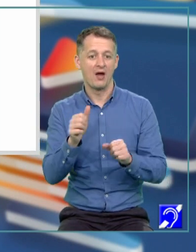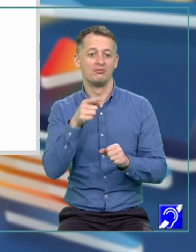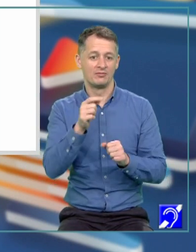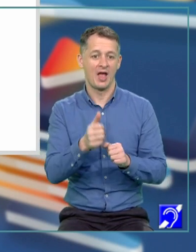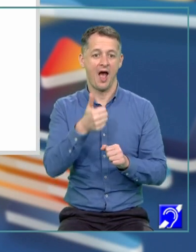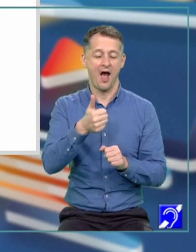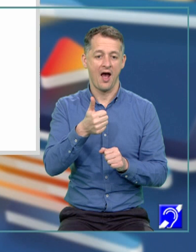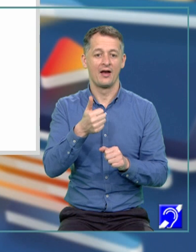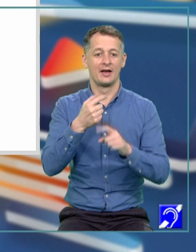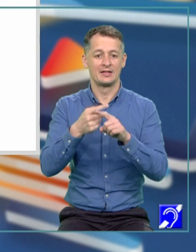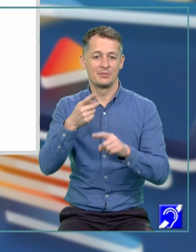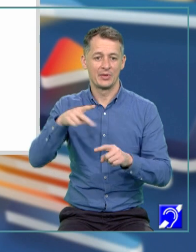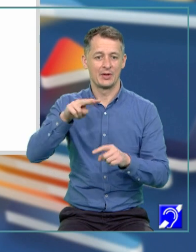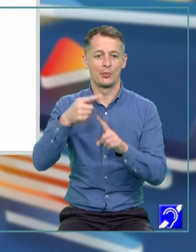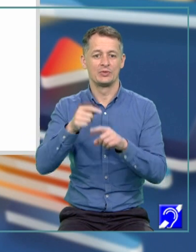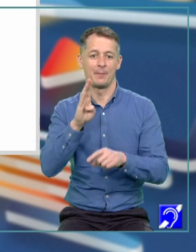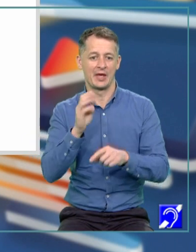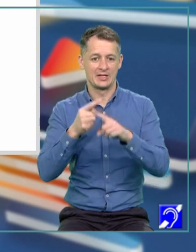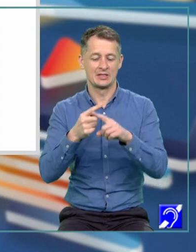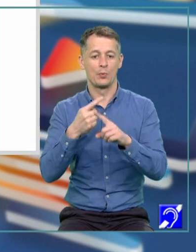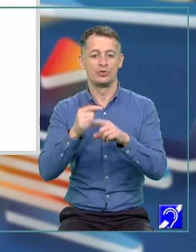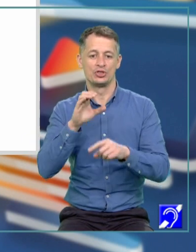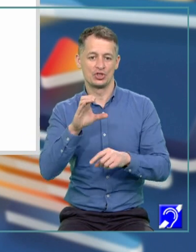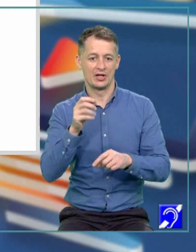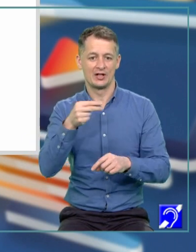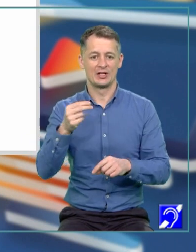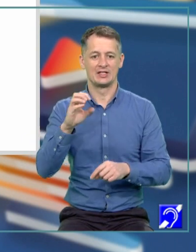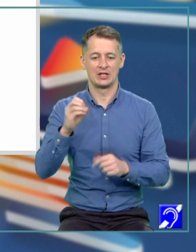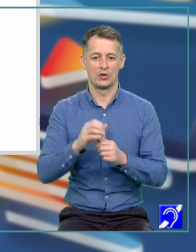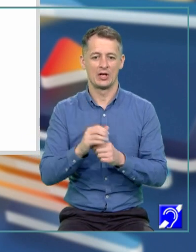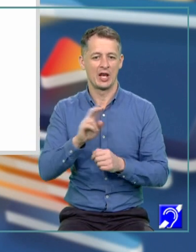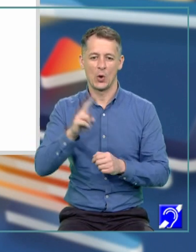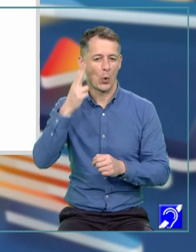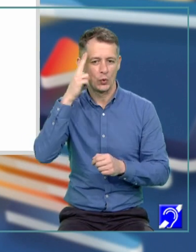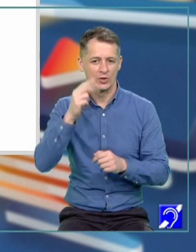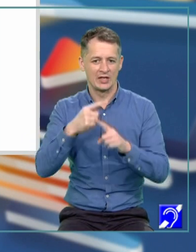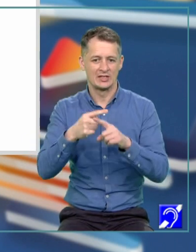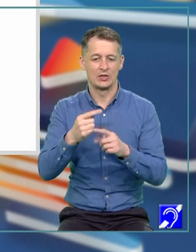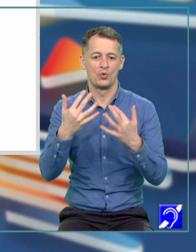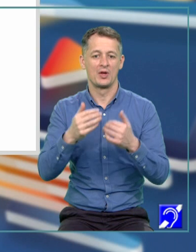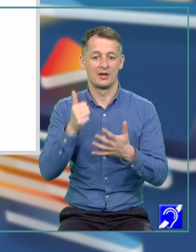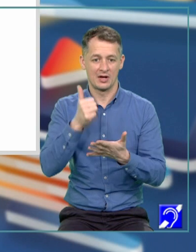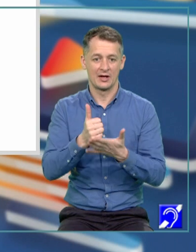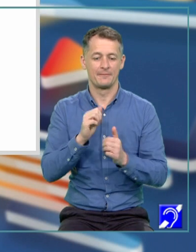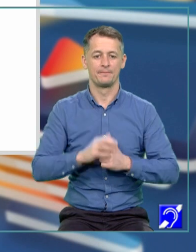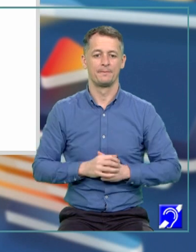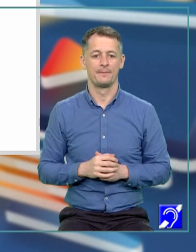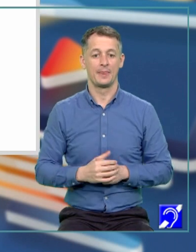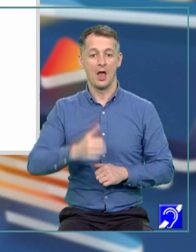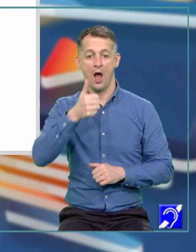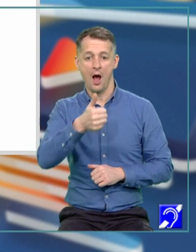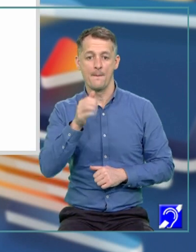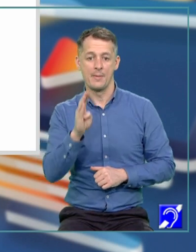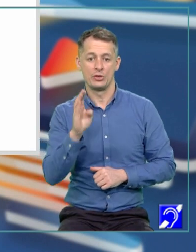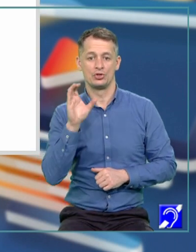plus BX plus C egal cu 0, unde necunoscuta X este un număr real, iar A, B